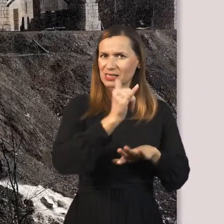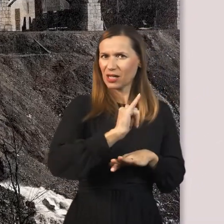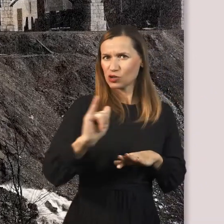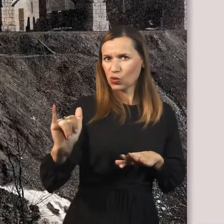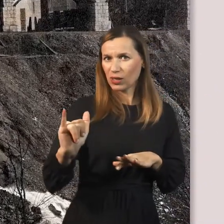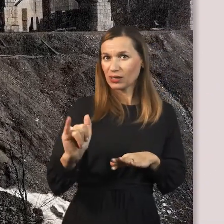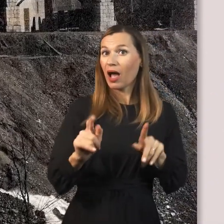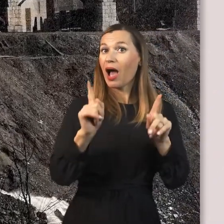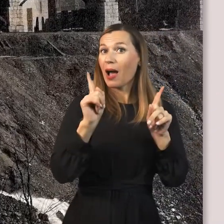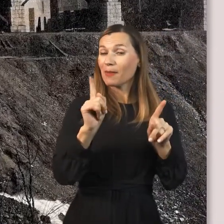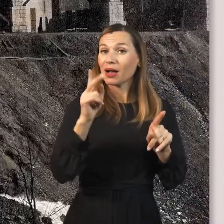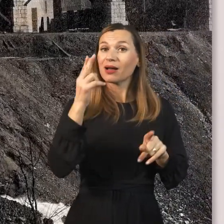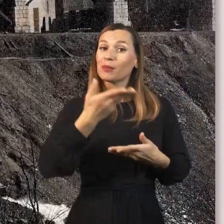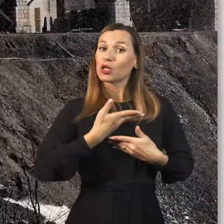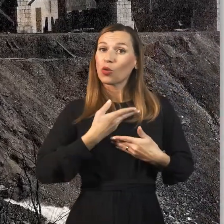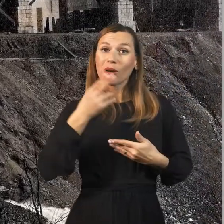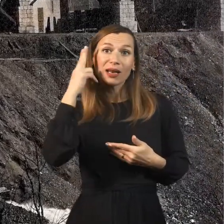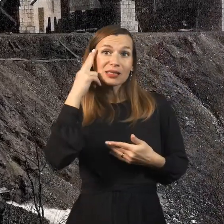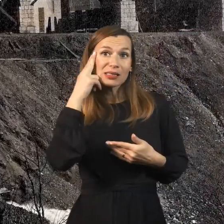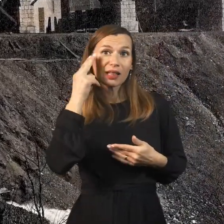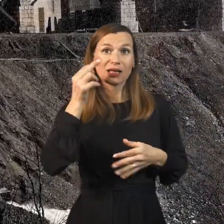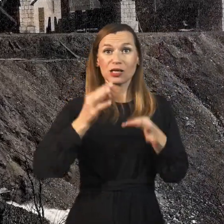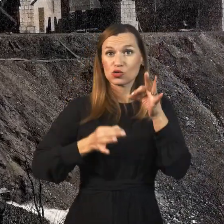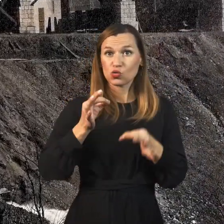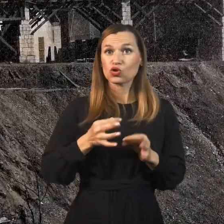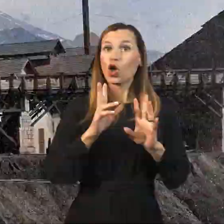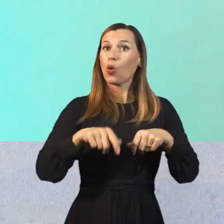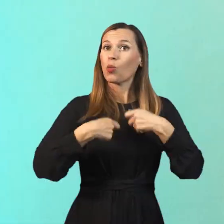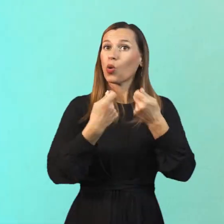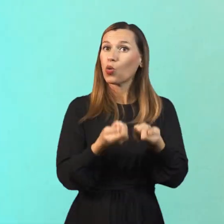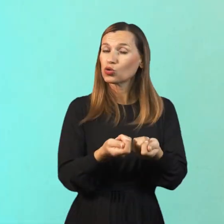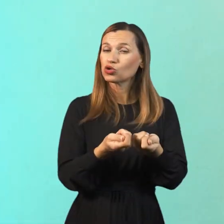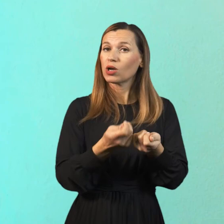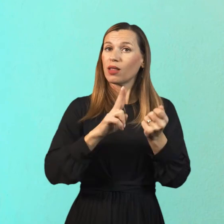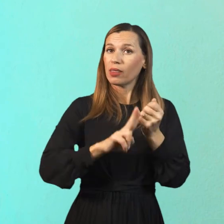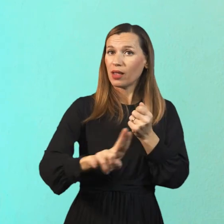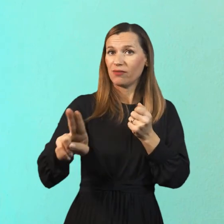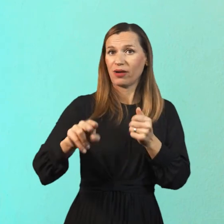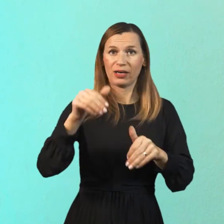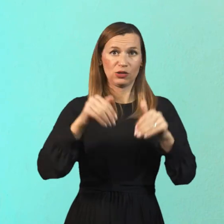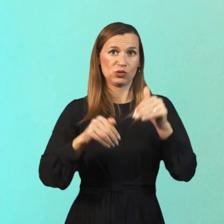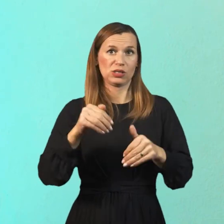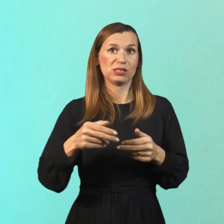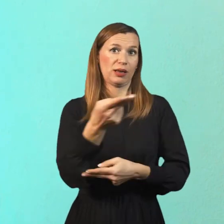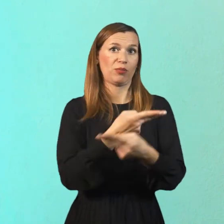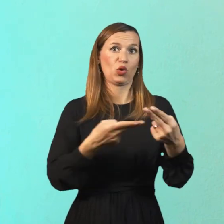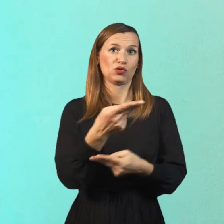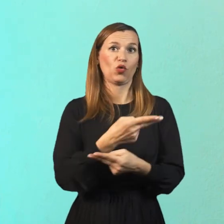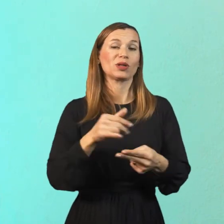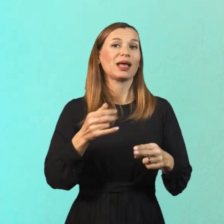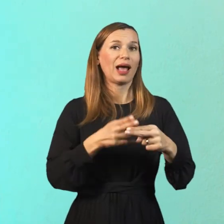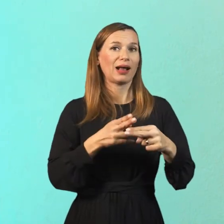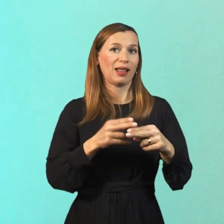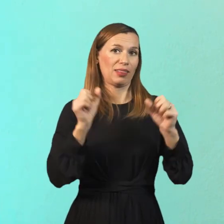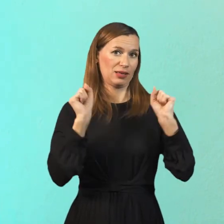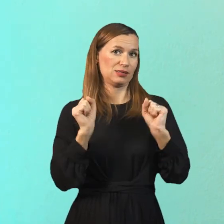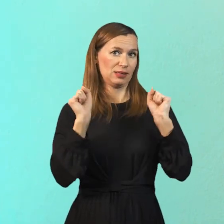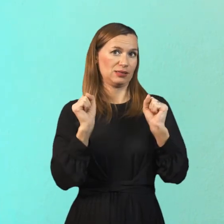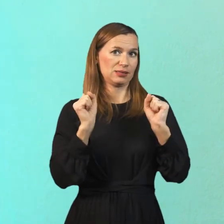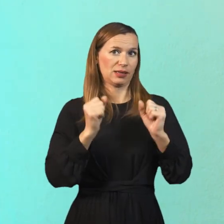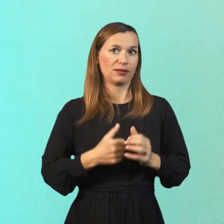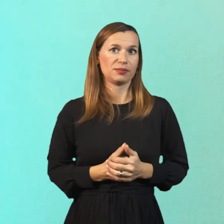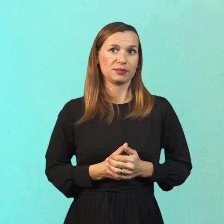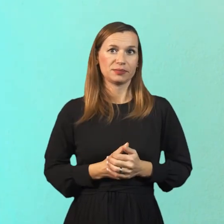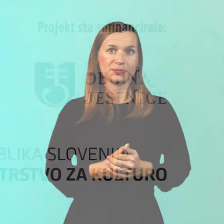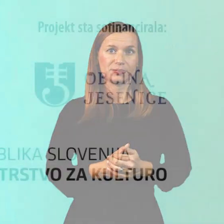stoletja so predobljeno znanje in izkušnje omogočale nadaljevanje industrijske prozvode jekla na jesenicah.